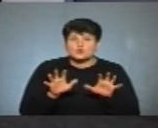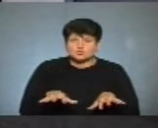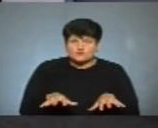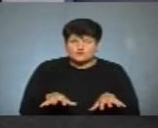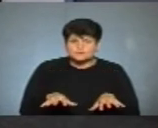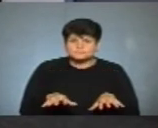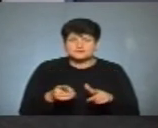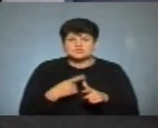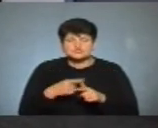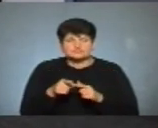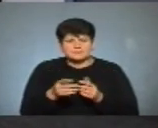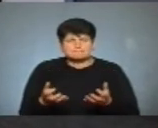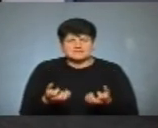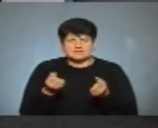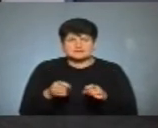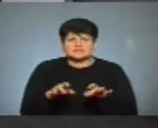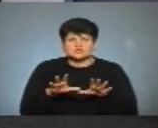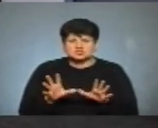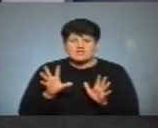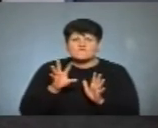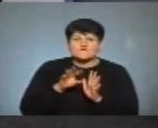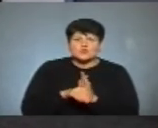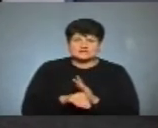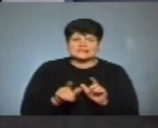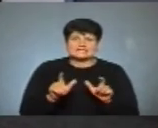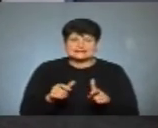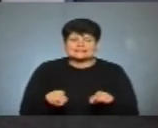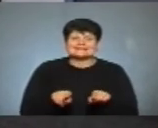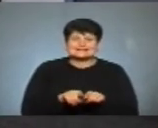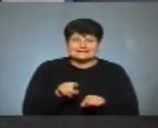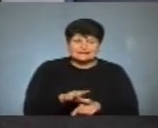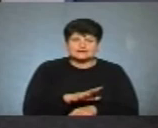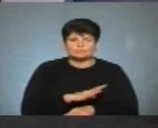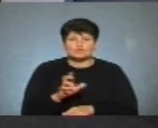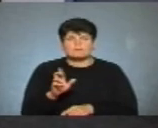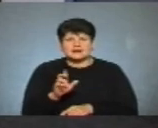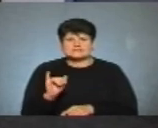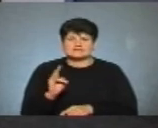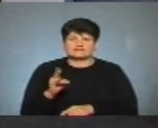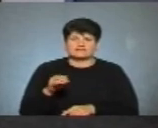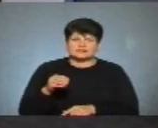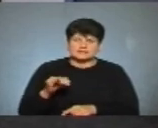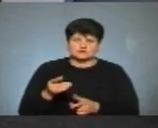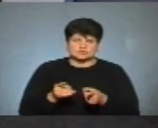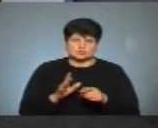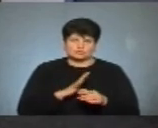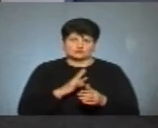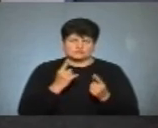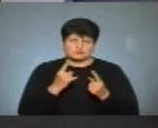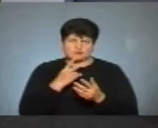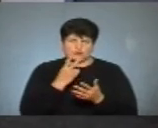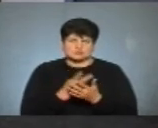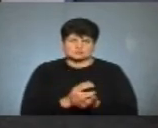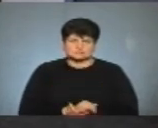чи ви підтримаєте рішення вводити карантин такий, який був у березні та квітні, якщо справді будуть високі показники?